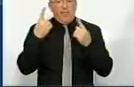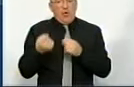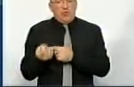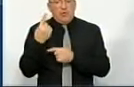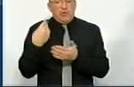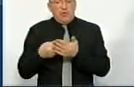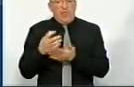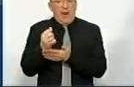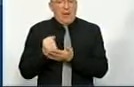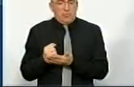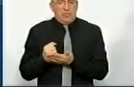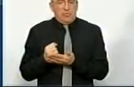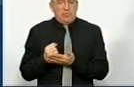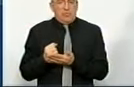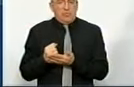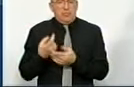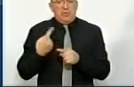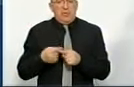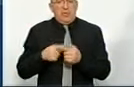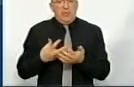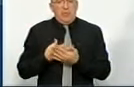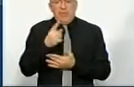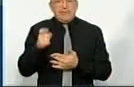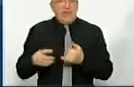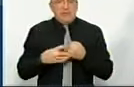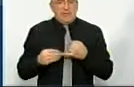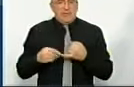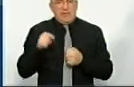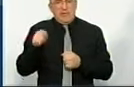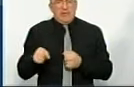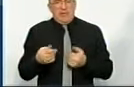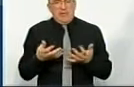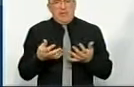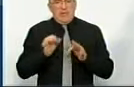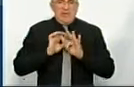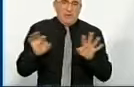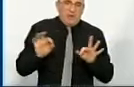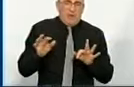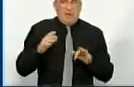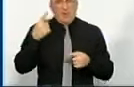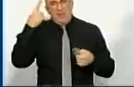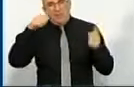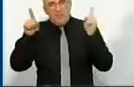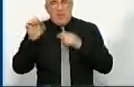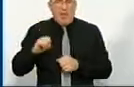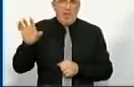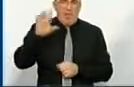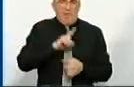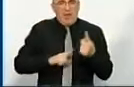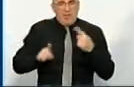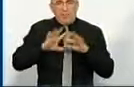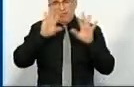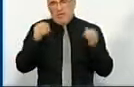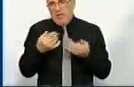джерела фінансового ресурсу – це плати за землю. І там розказує якісь міфи про європейські реформи,